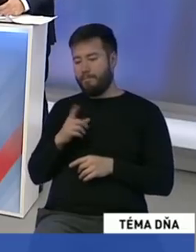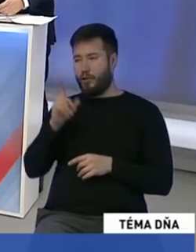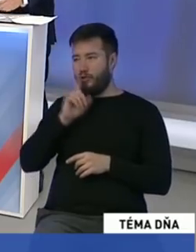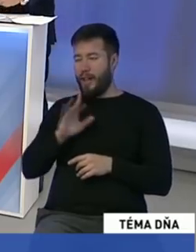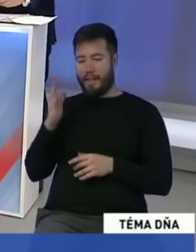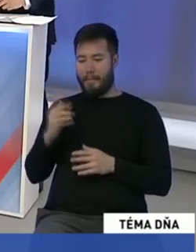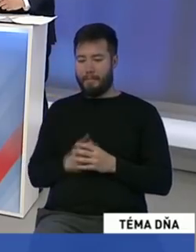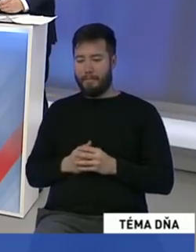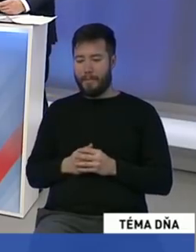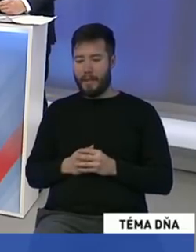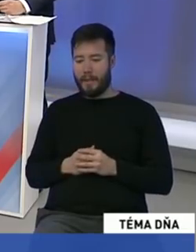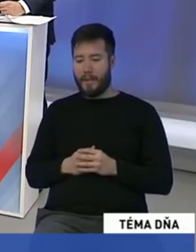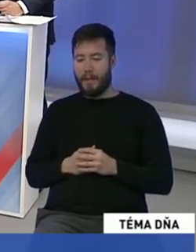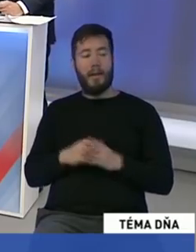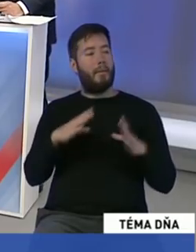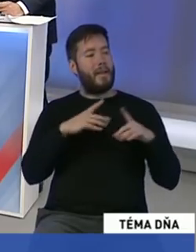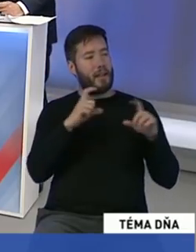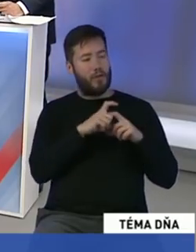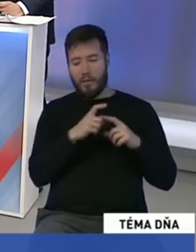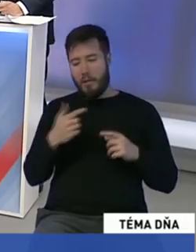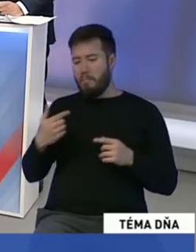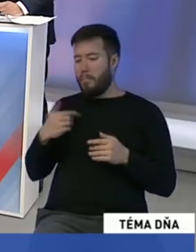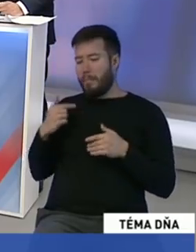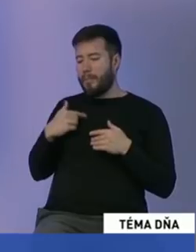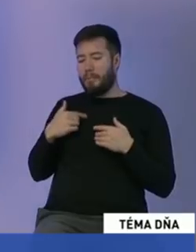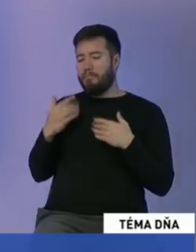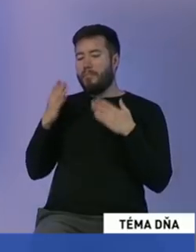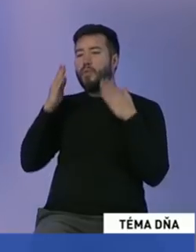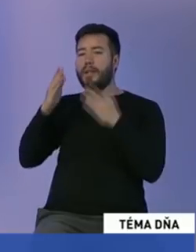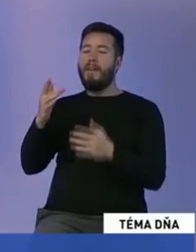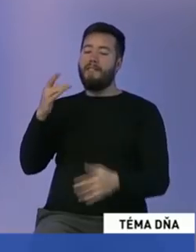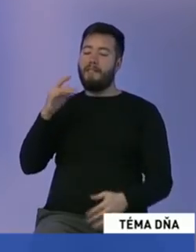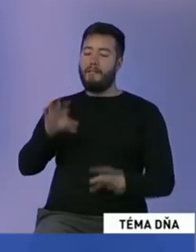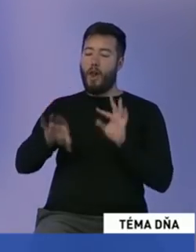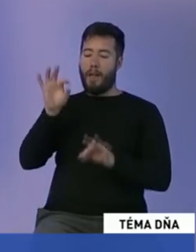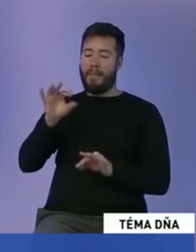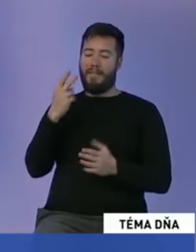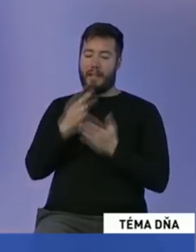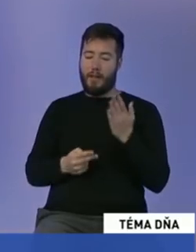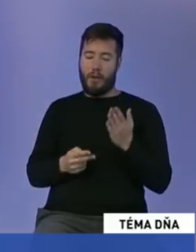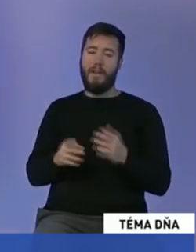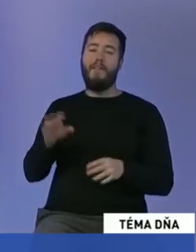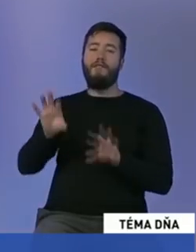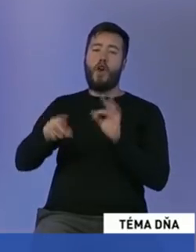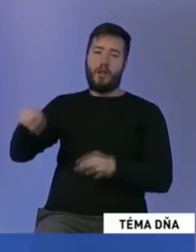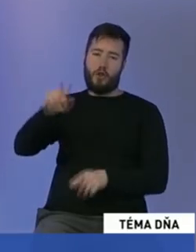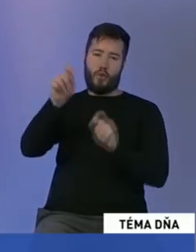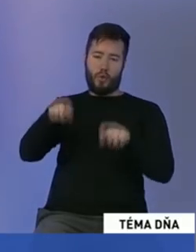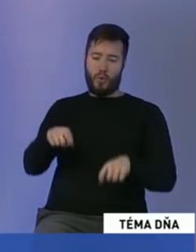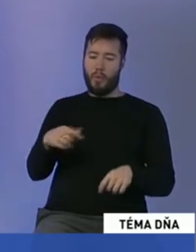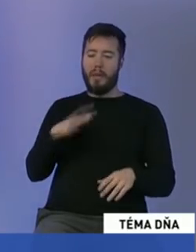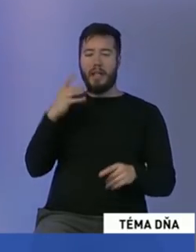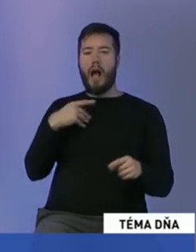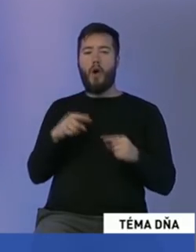Eštok? Viete, že my sa sútredíme na náš volebný výsledok a voliči rozdajú karty. My nie sme ako opozícia, že už